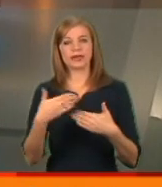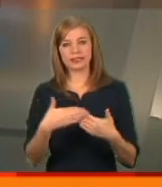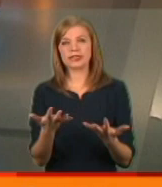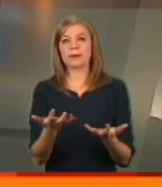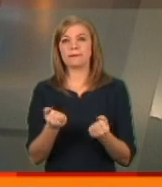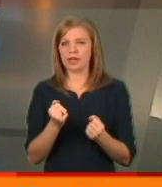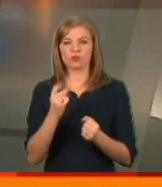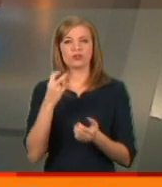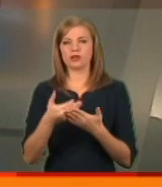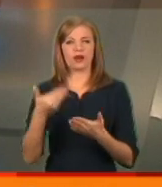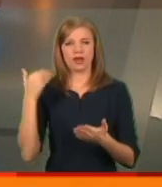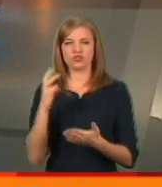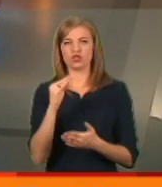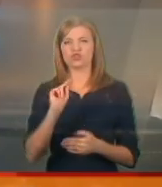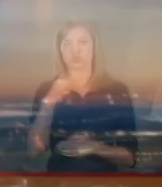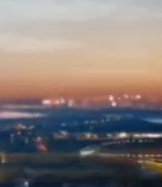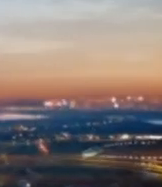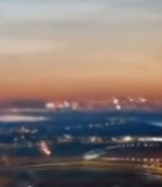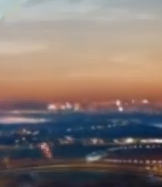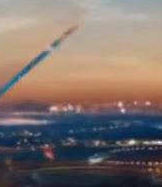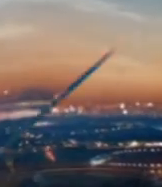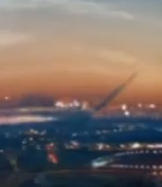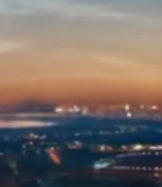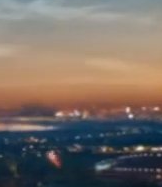приймуть їх не раніше, ніж за 4 місяці.